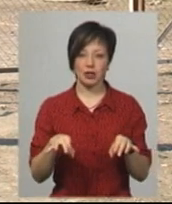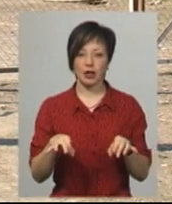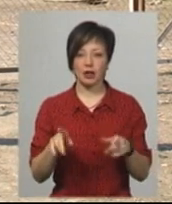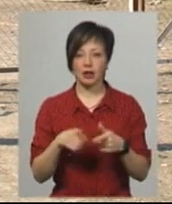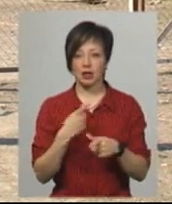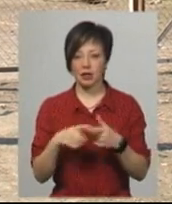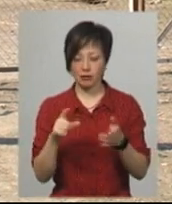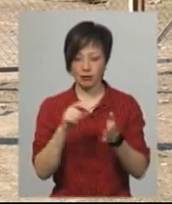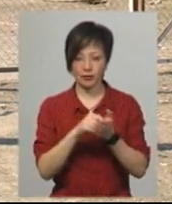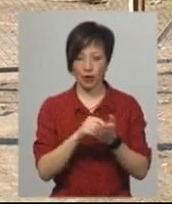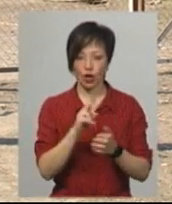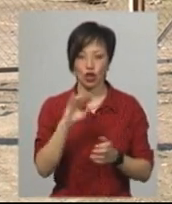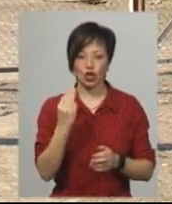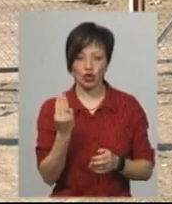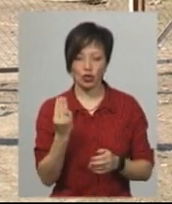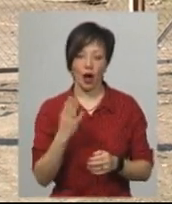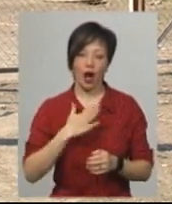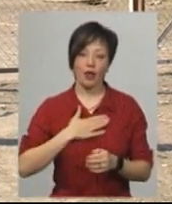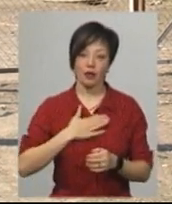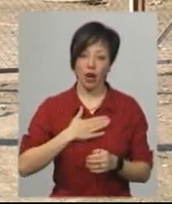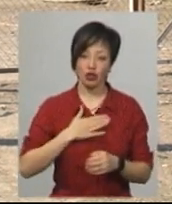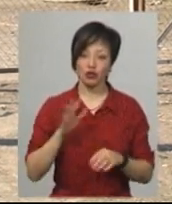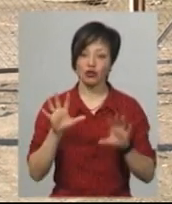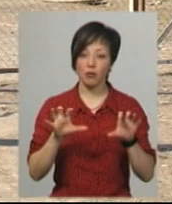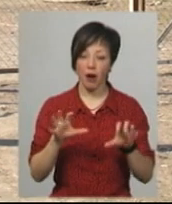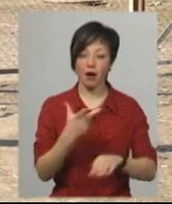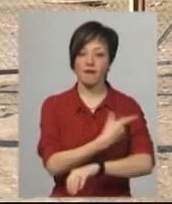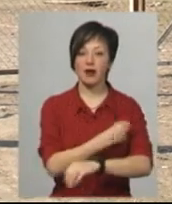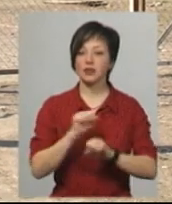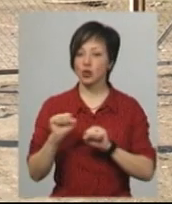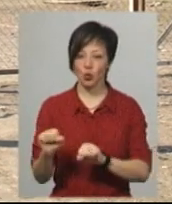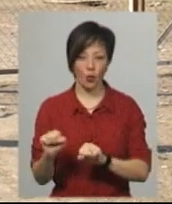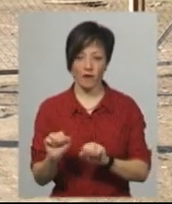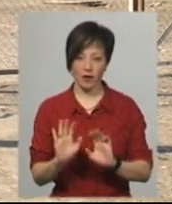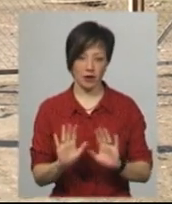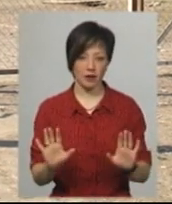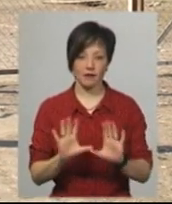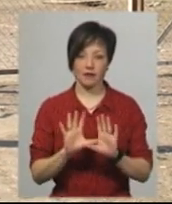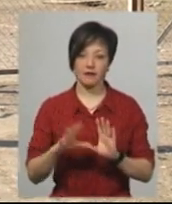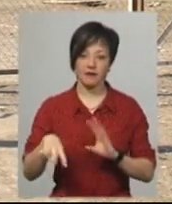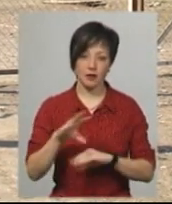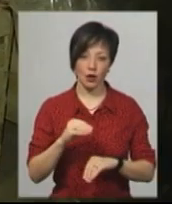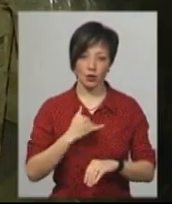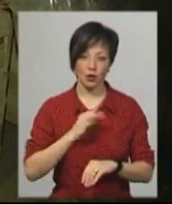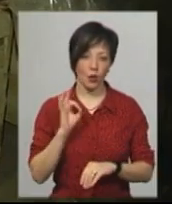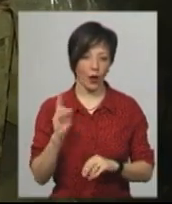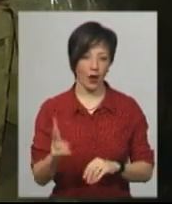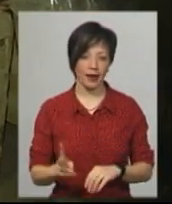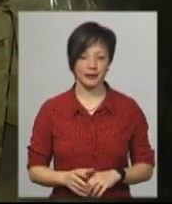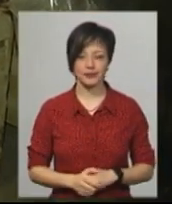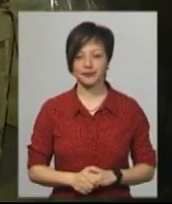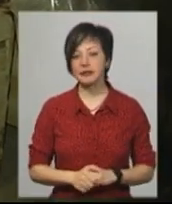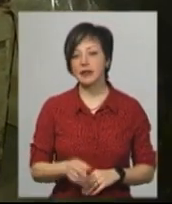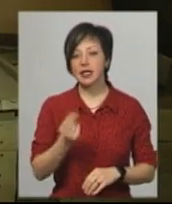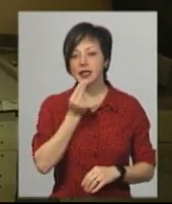кліща. А наші собаки вакциновані, так що все, нас окей. З її слів,